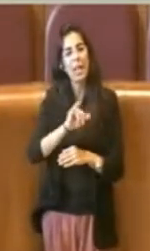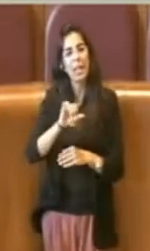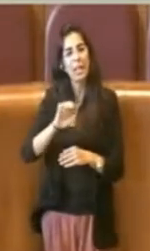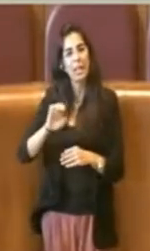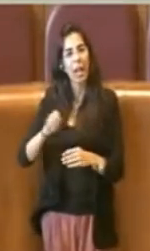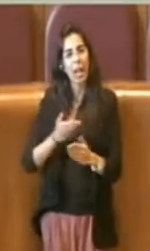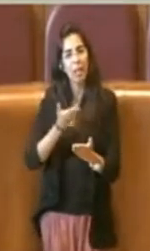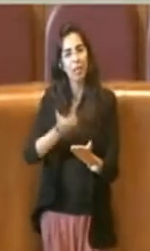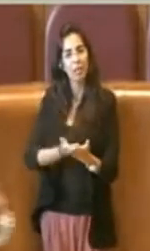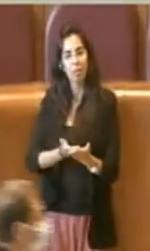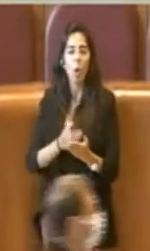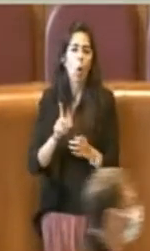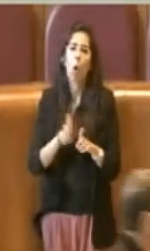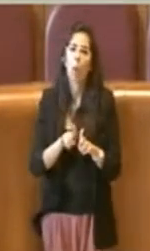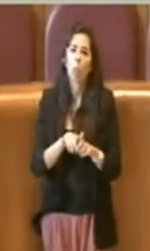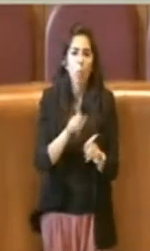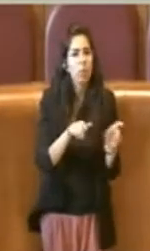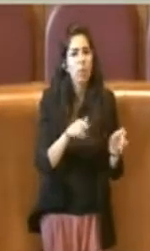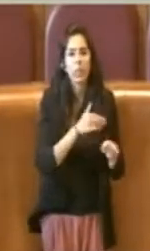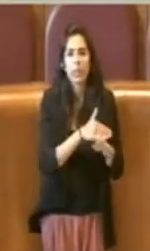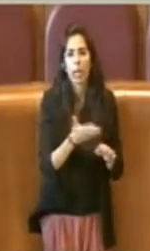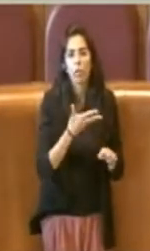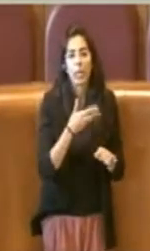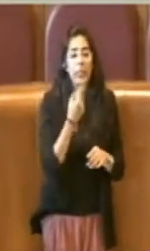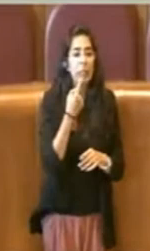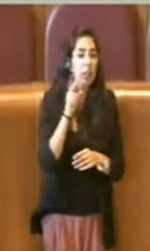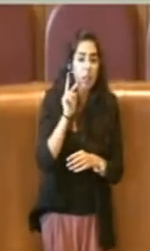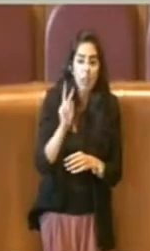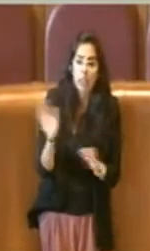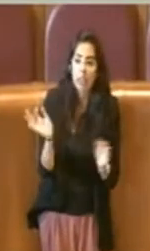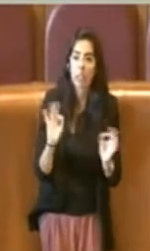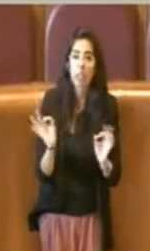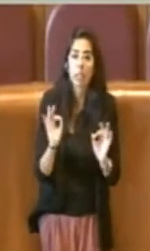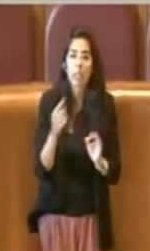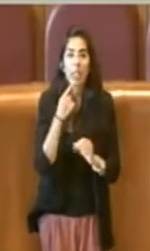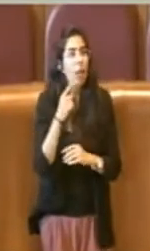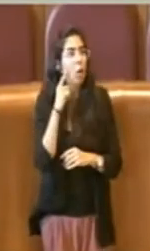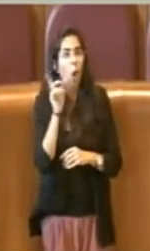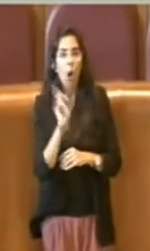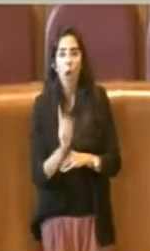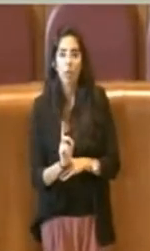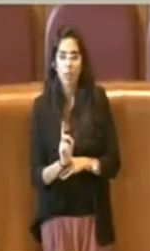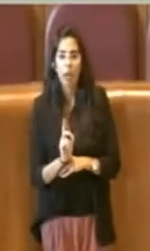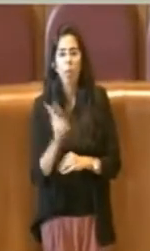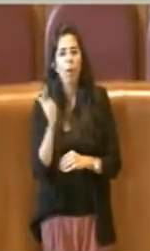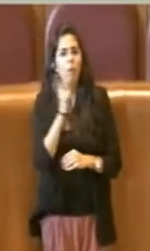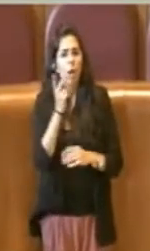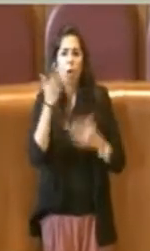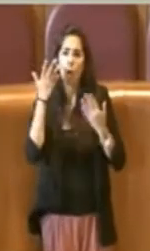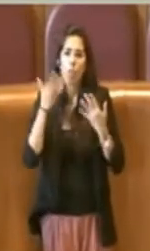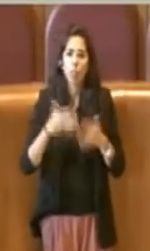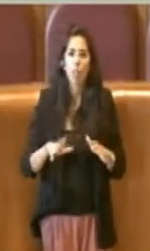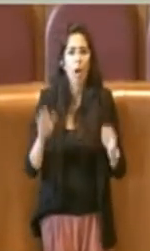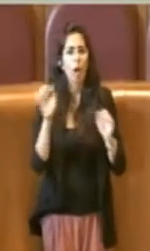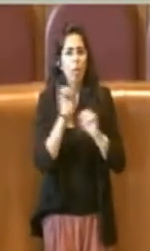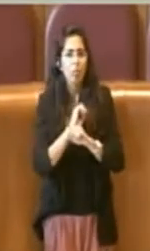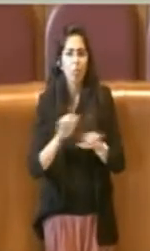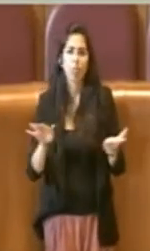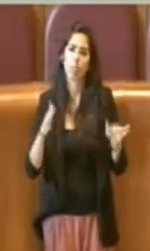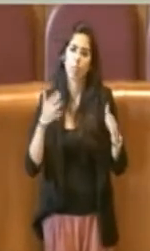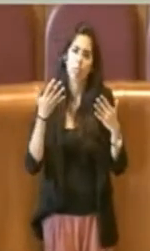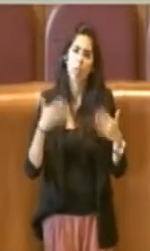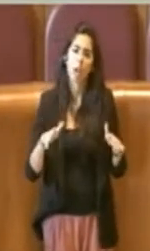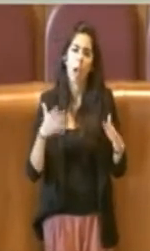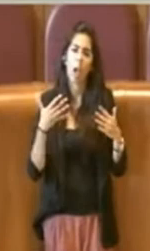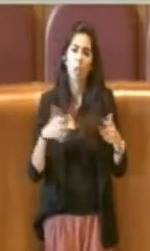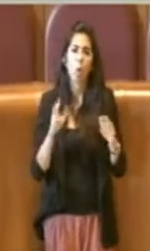Chi non aveva letto, non aveva avuto conoscenza nonostante fossero state inviate tutte le